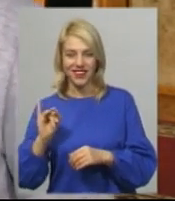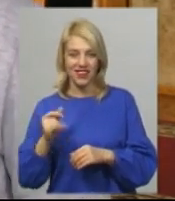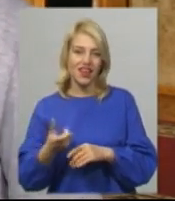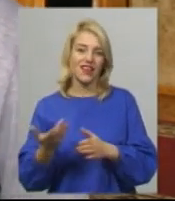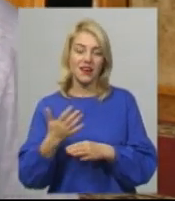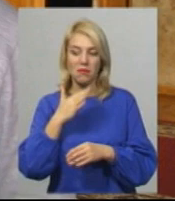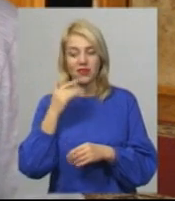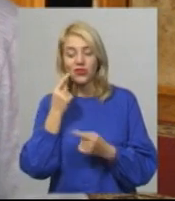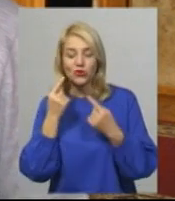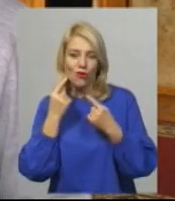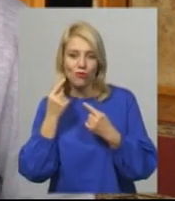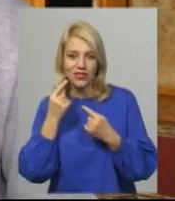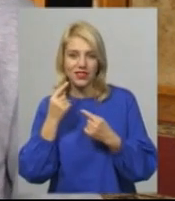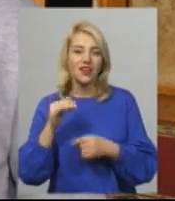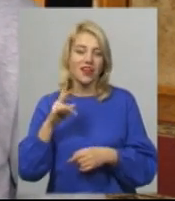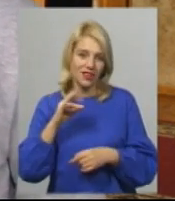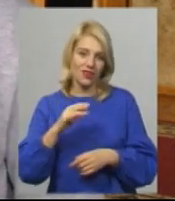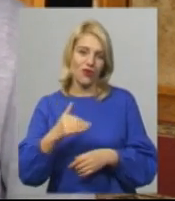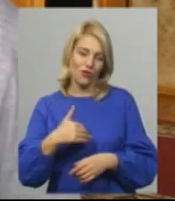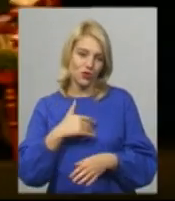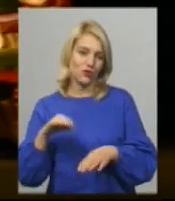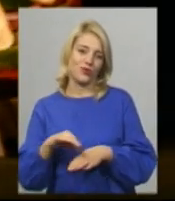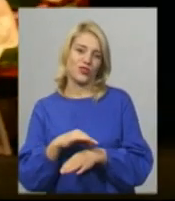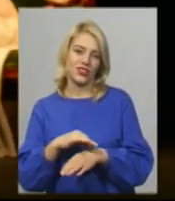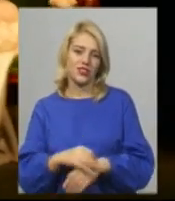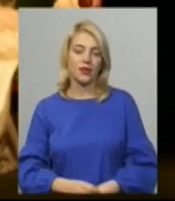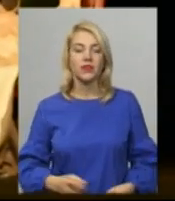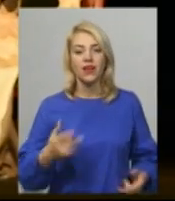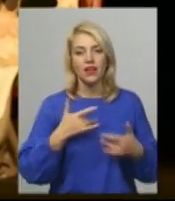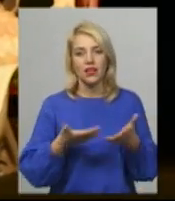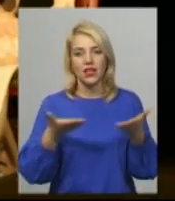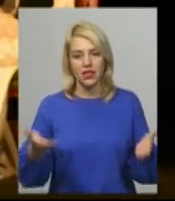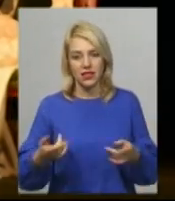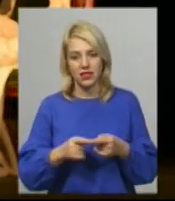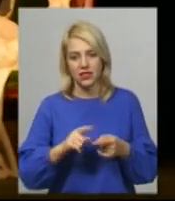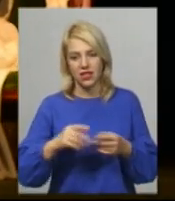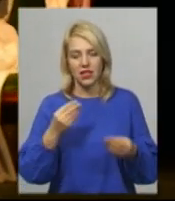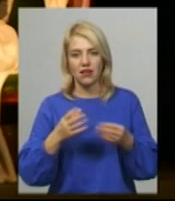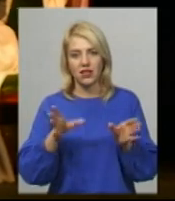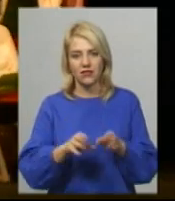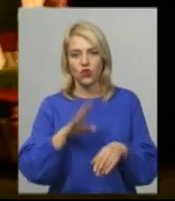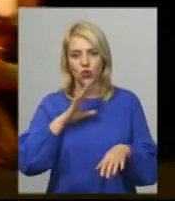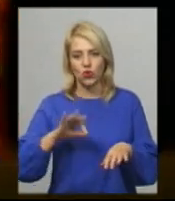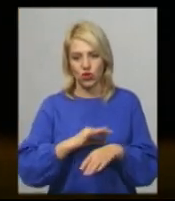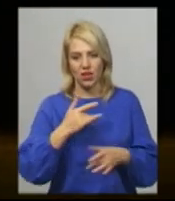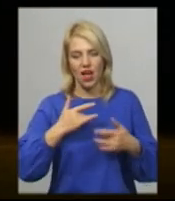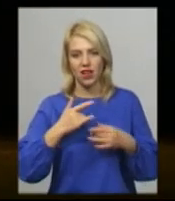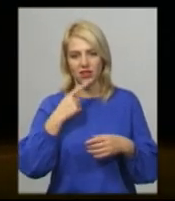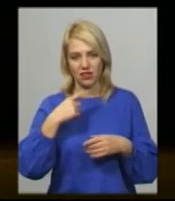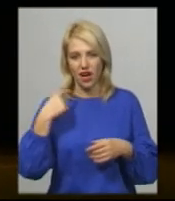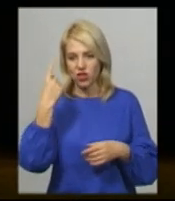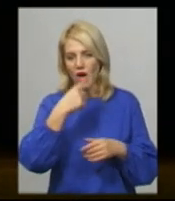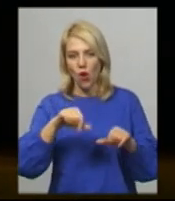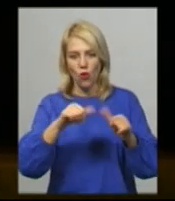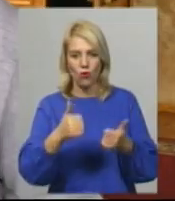багато чого соромиться, але дуже хоче одружитися. На сцені Ігор Натанчук грає зі своєю дружиною. Артист каже, образи також